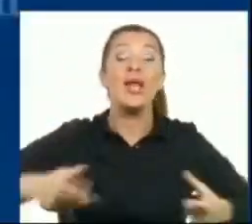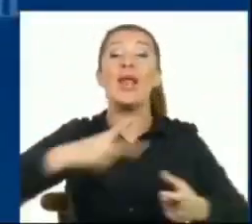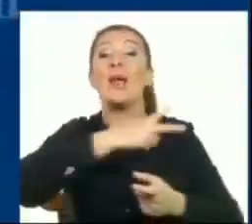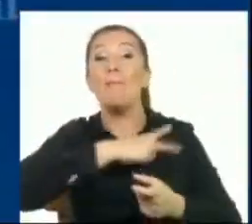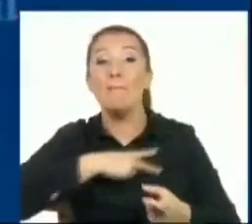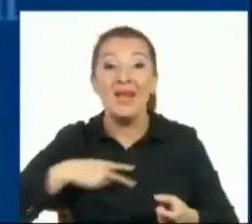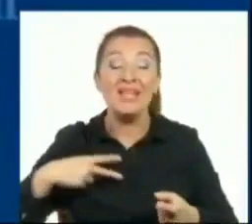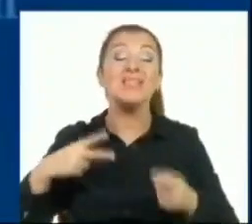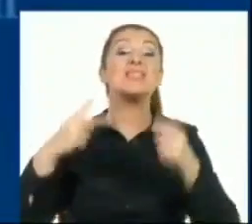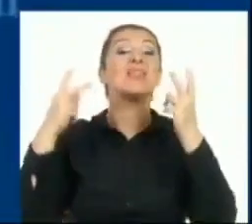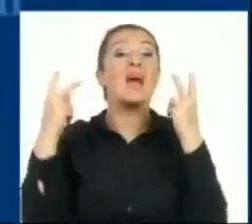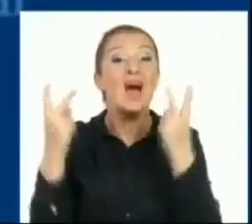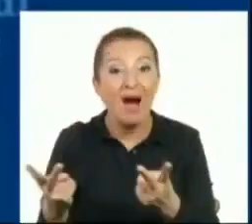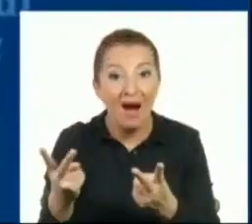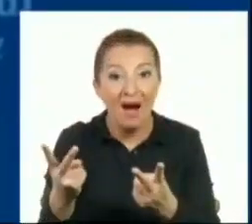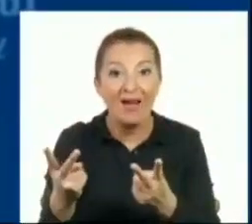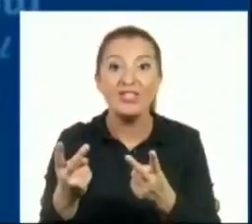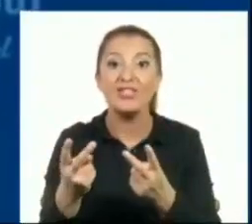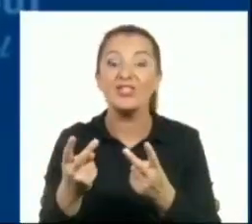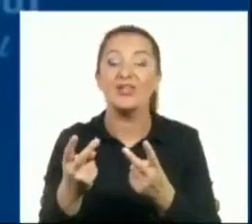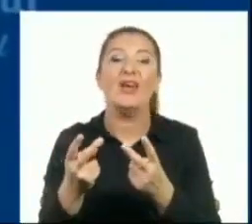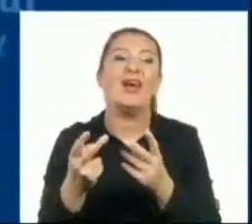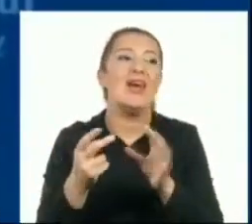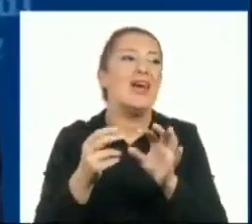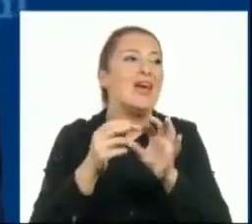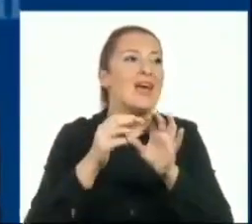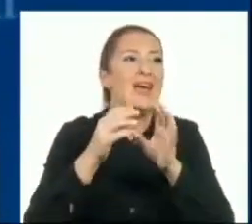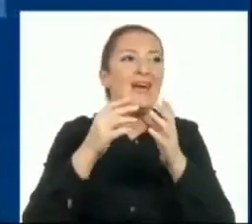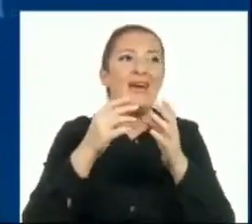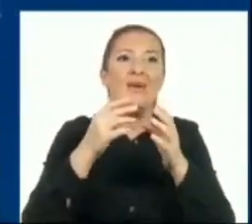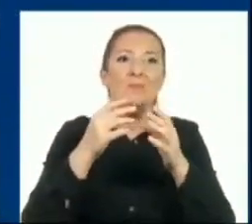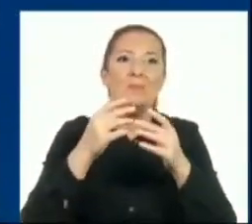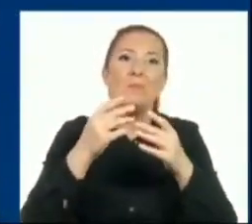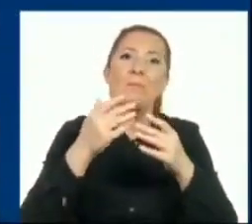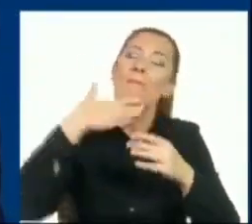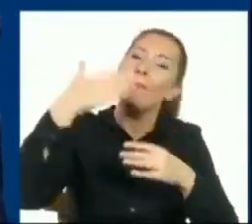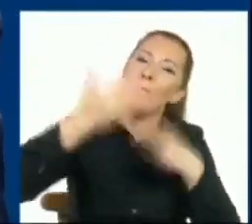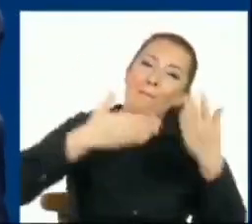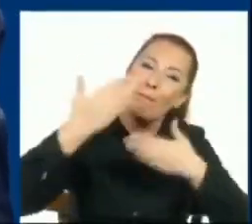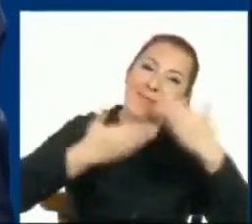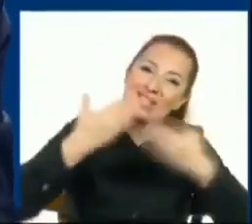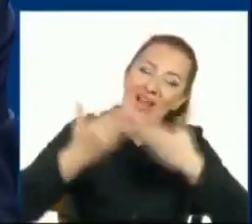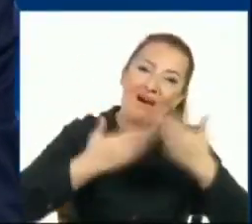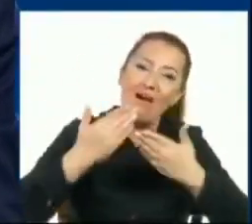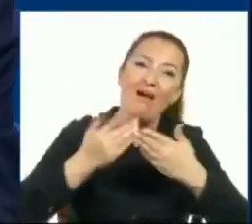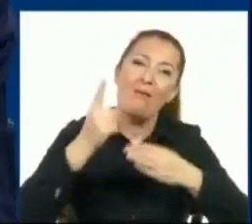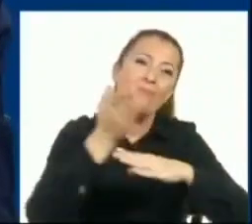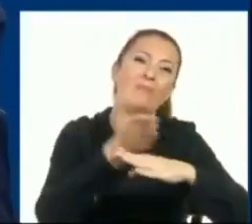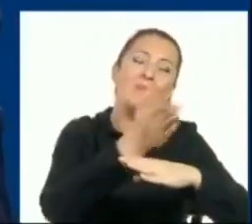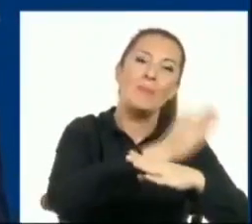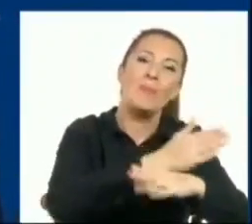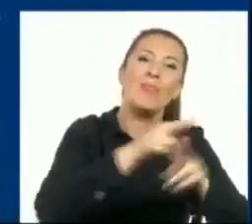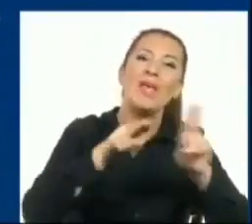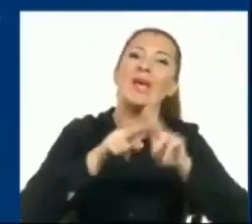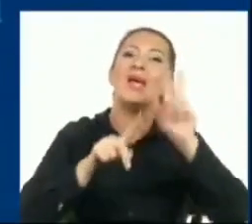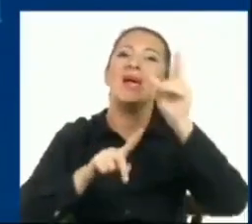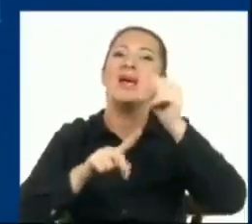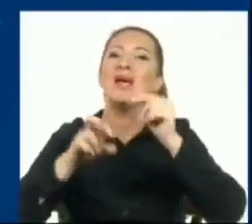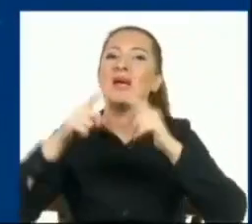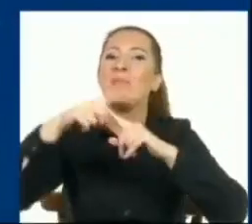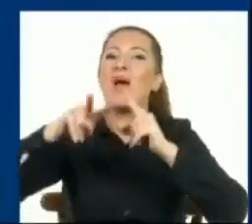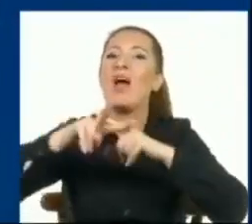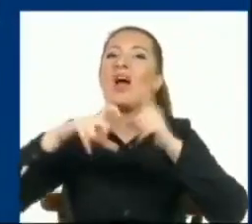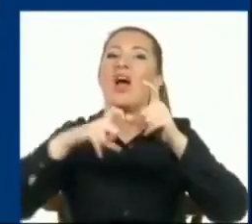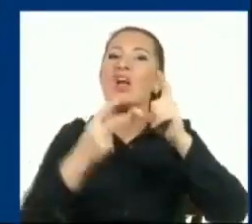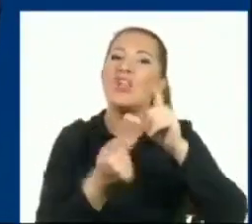Bakın niye bunu söylüyorum? İştirakları hariç. Yani işte atıyorum eee Kiptaş'ı hariç